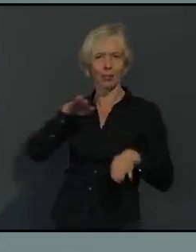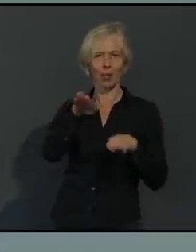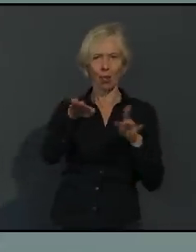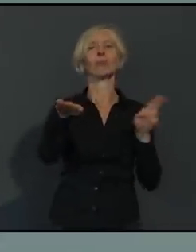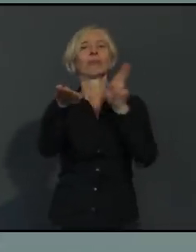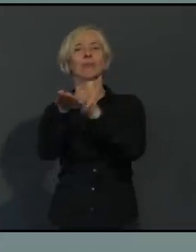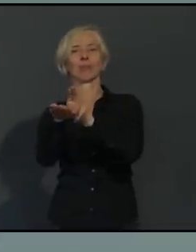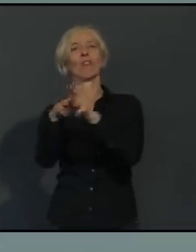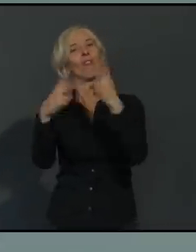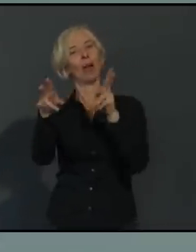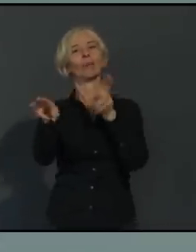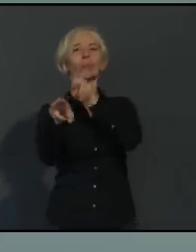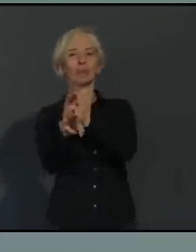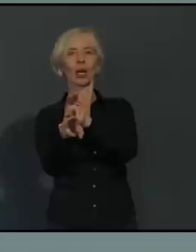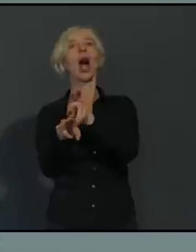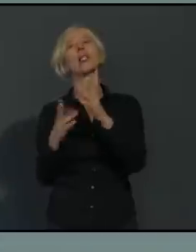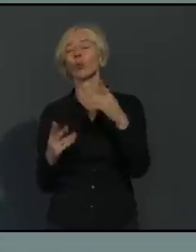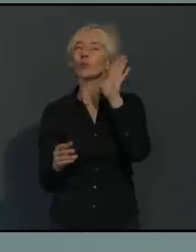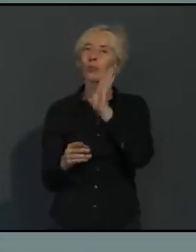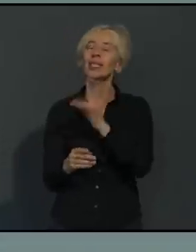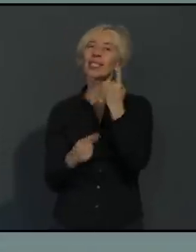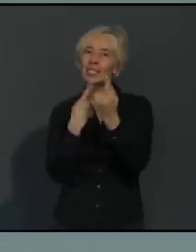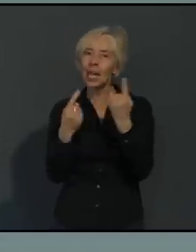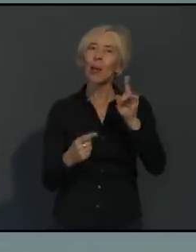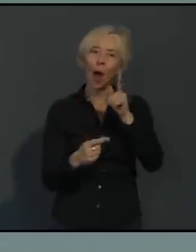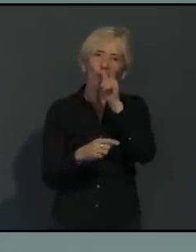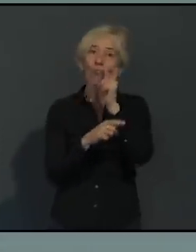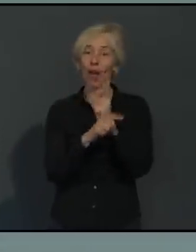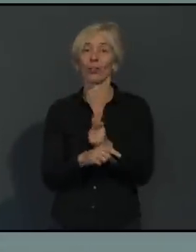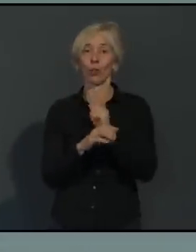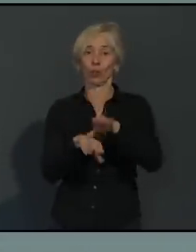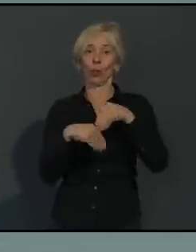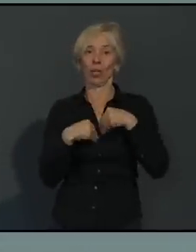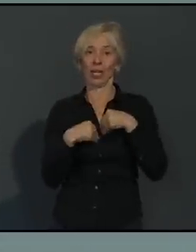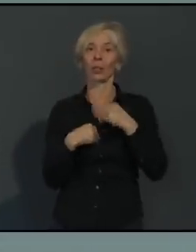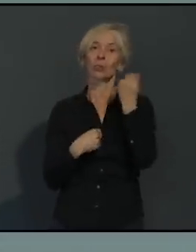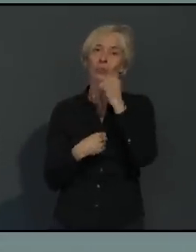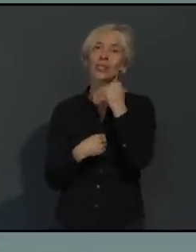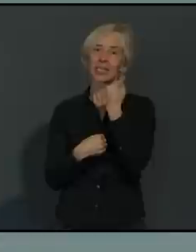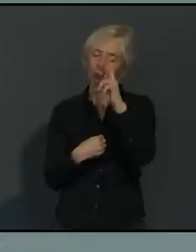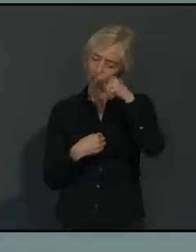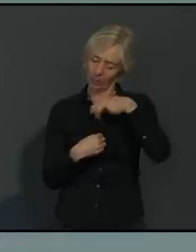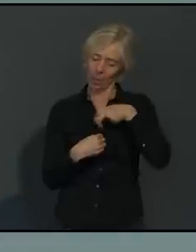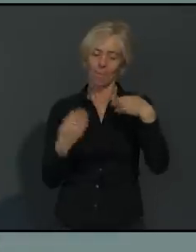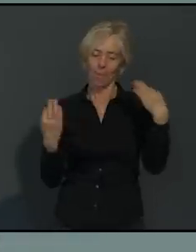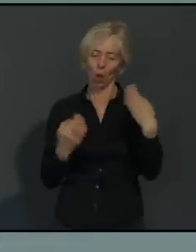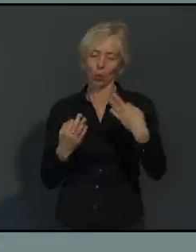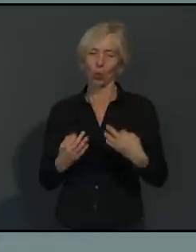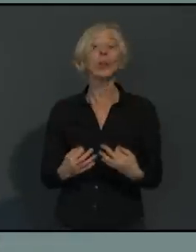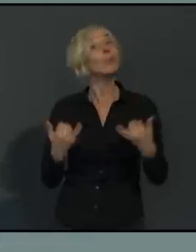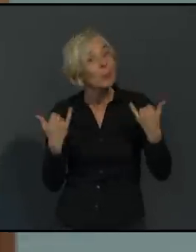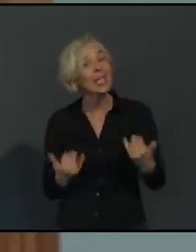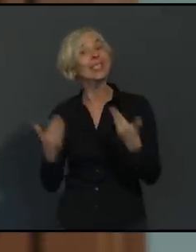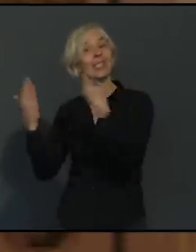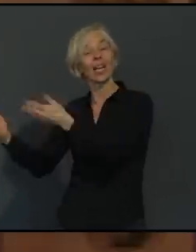selber überlegen, ob das jetzt sein muss. Aber zu den, zu der Organisation des ÖPNV während der Pandemie, Herr Dr.